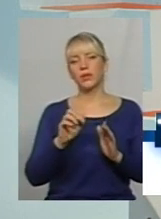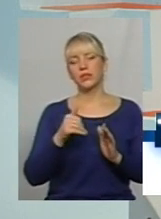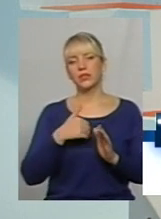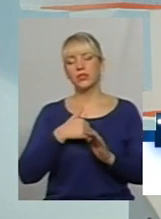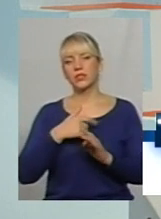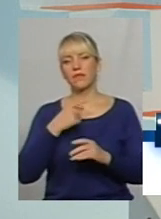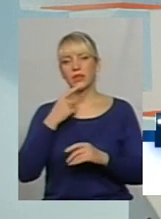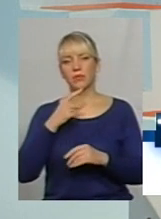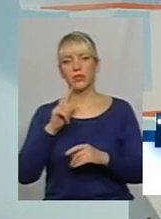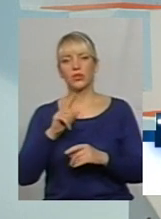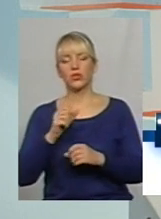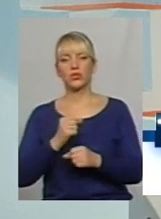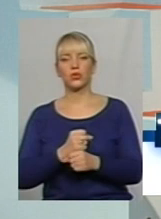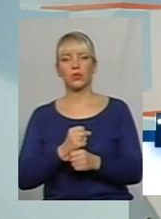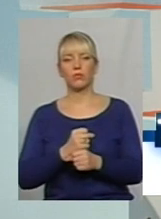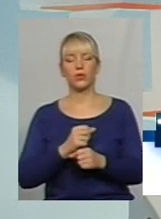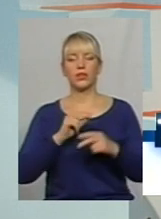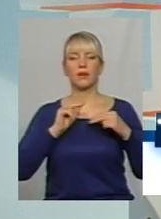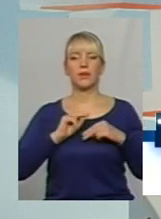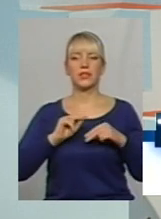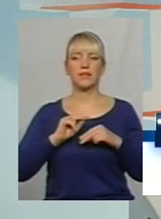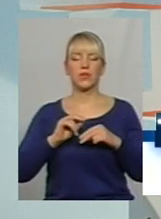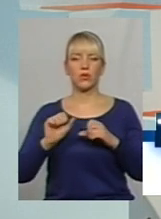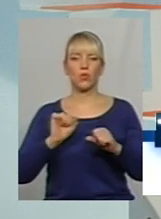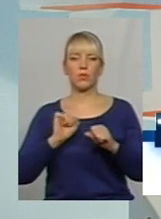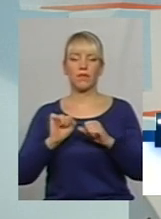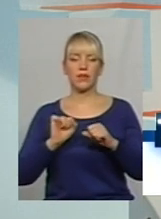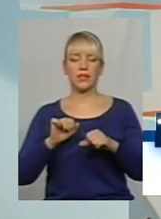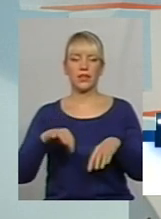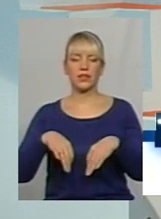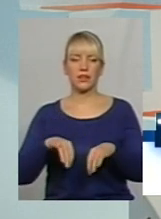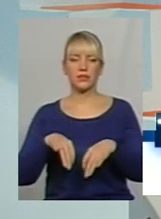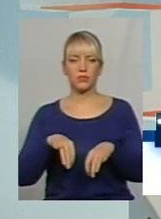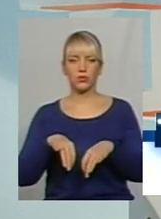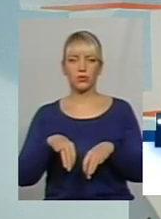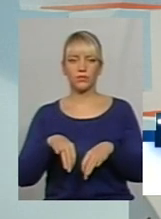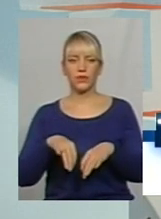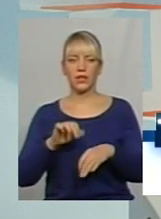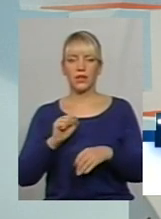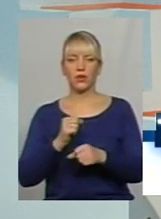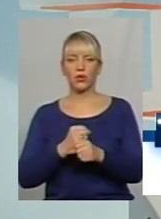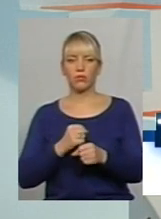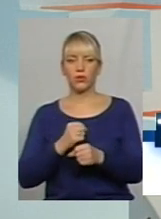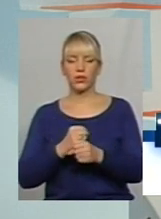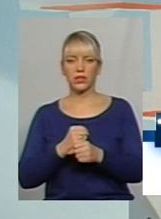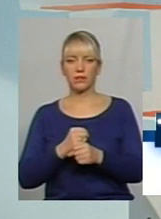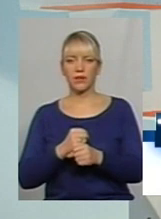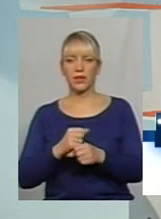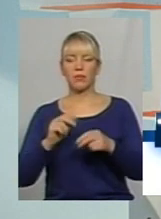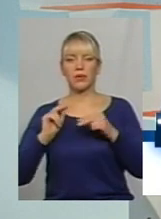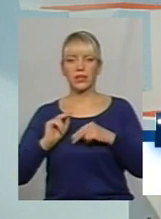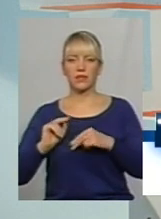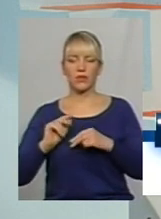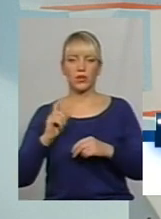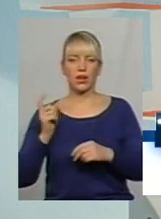що робота працівників управління транспорту і робота працівників